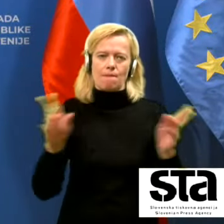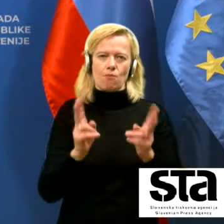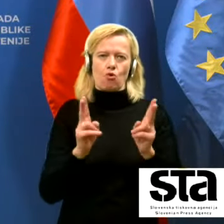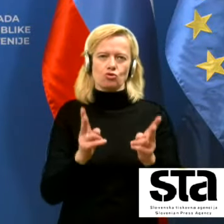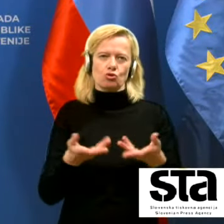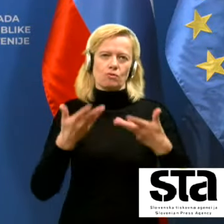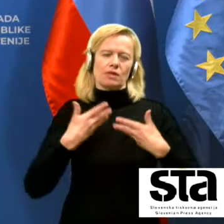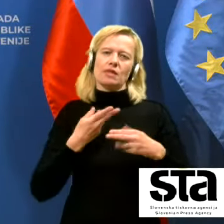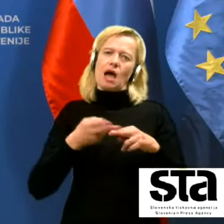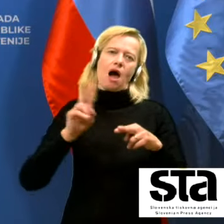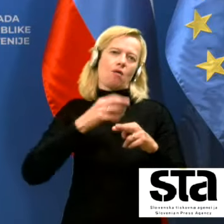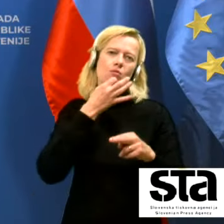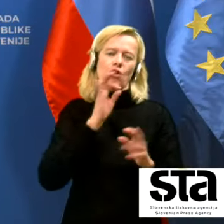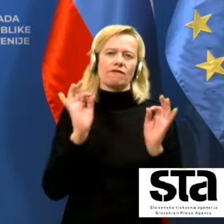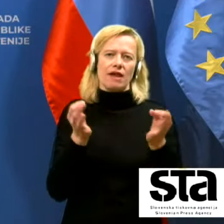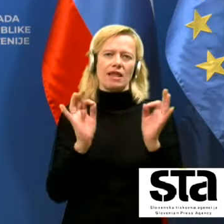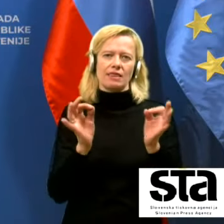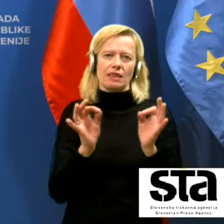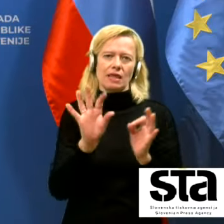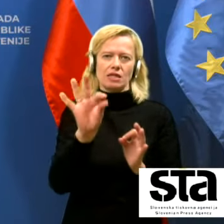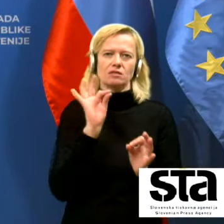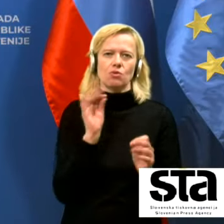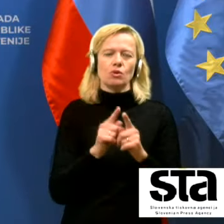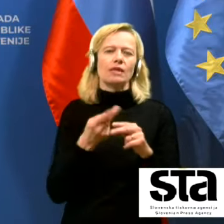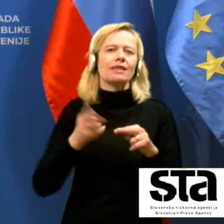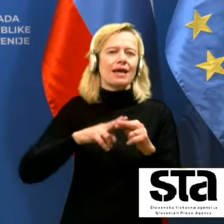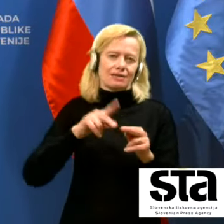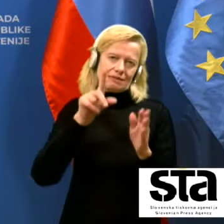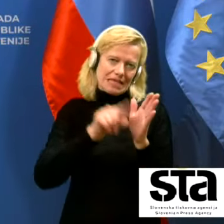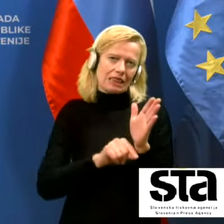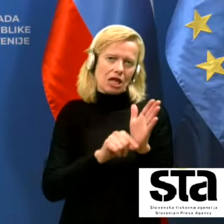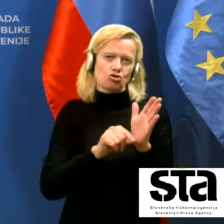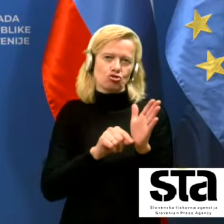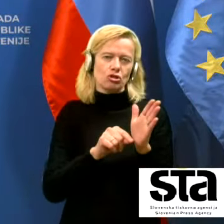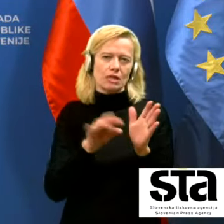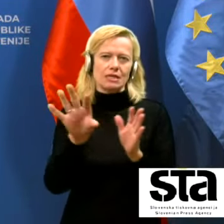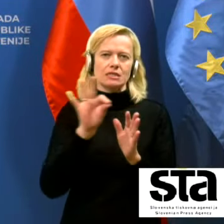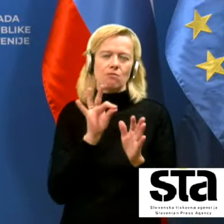kvaliteten izbor in sveda tudi najcenejši izbor teh testov.